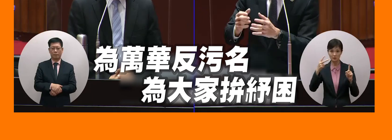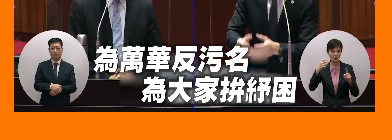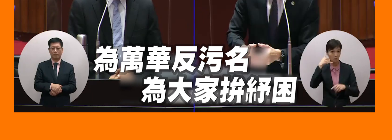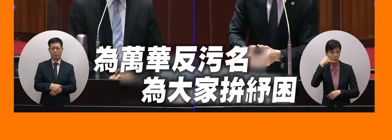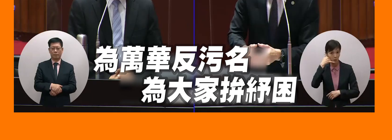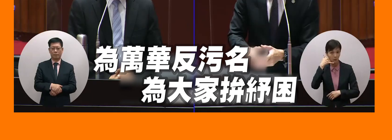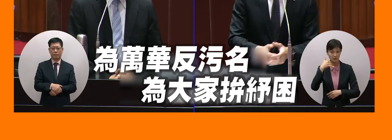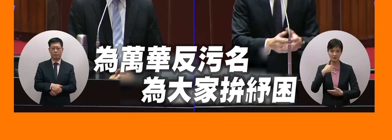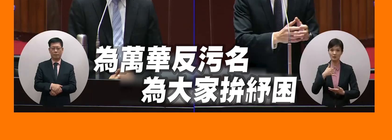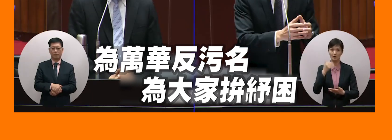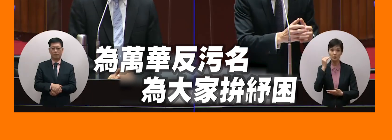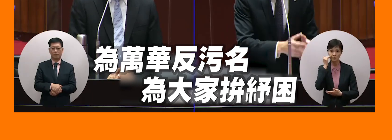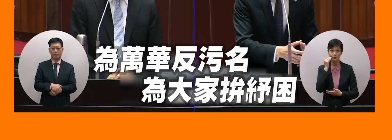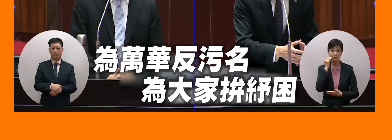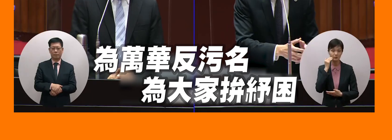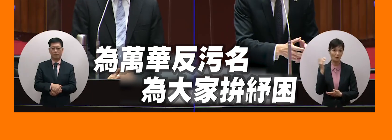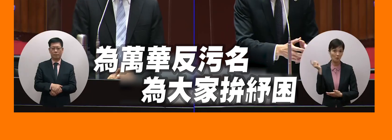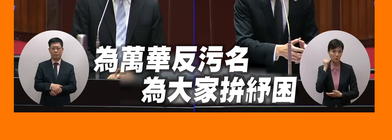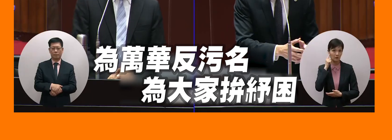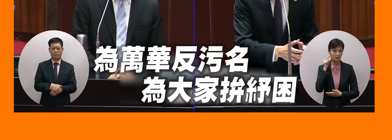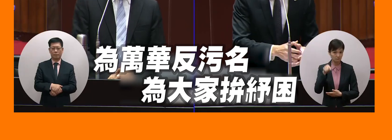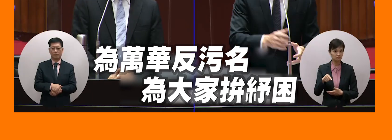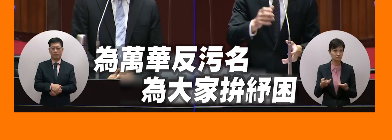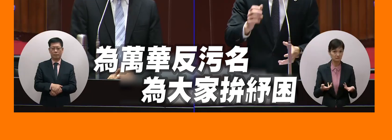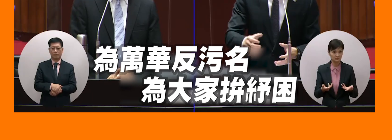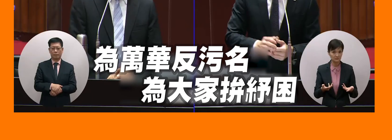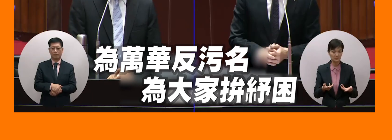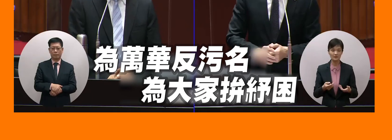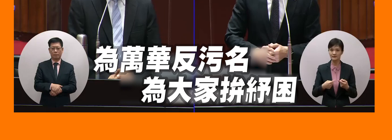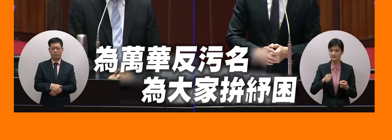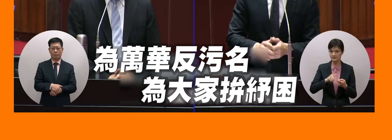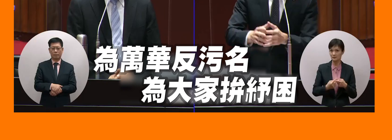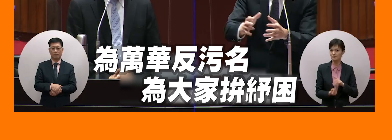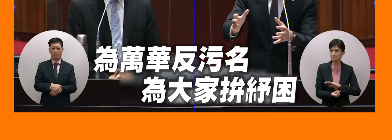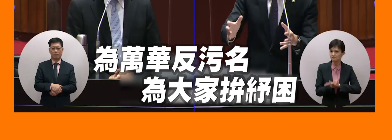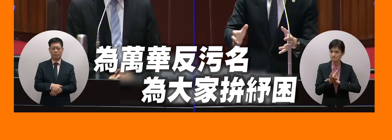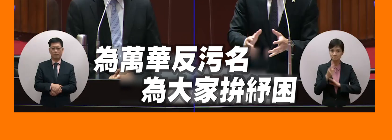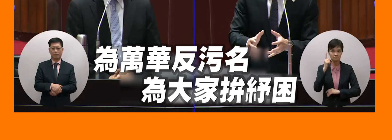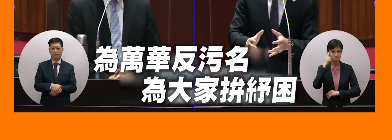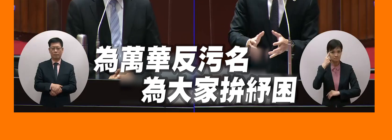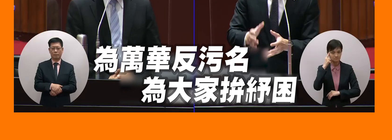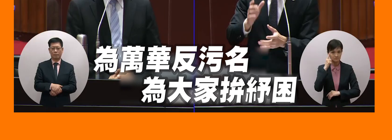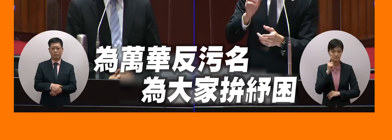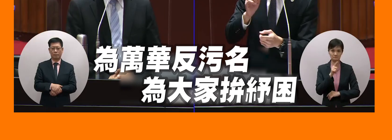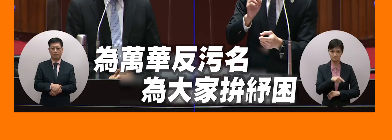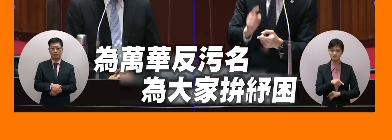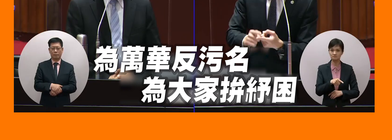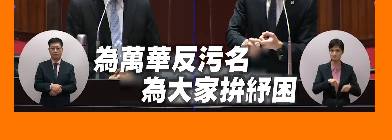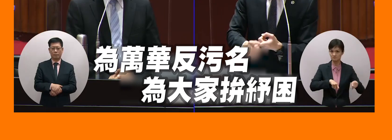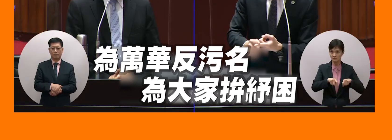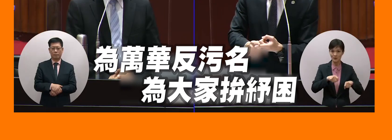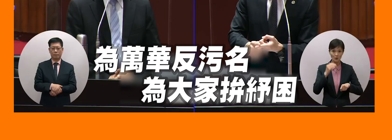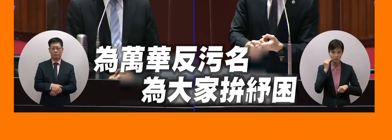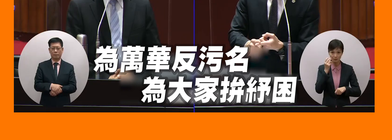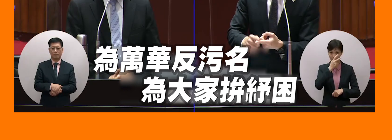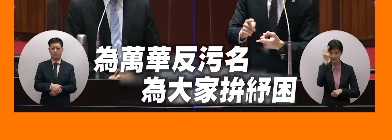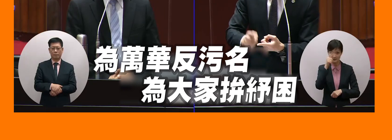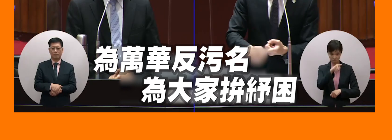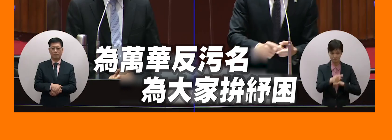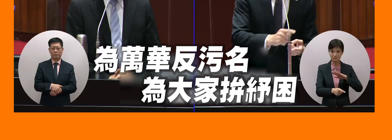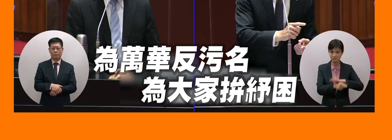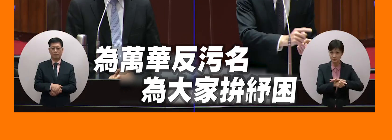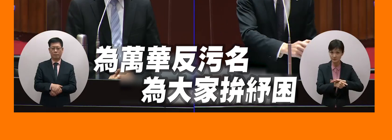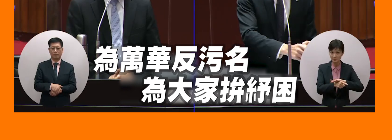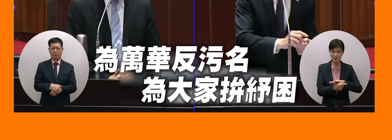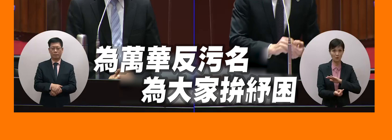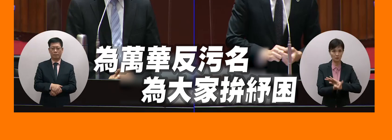處理這些比較真正那是說隔離這些問題應該要有一個一個小組就是如果有違反的問題我們